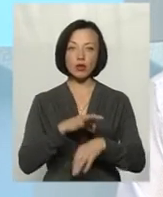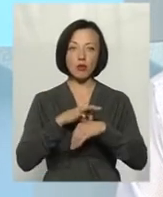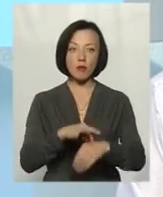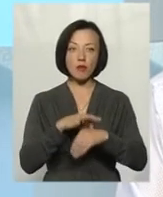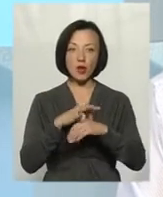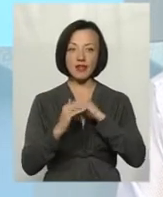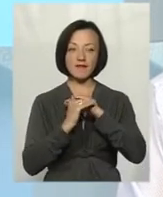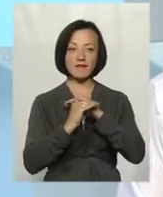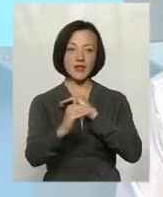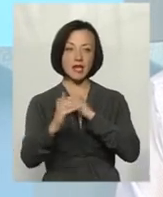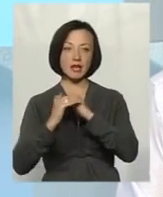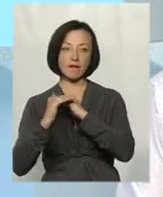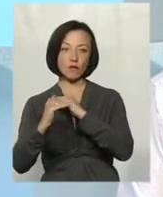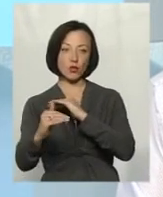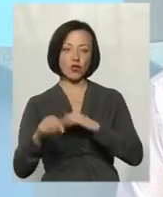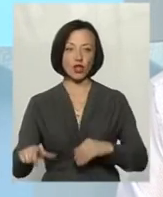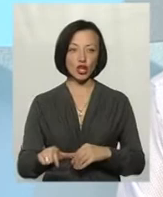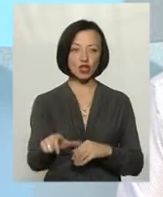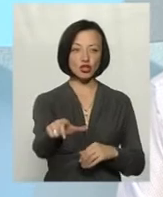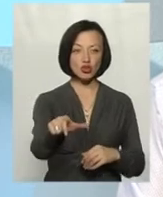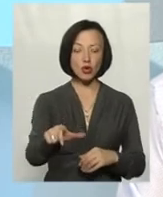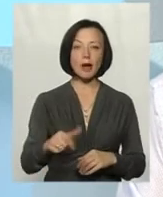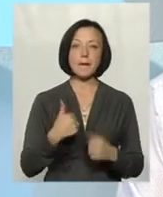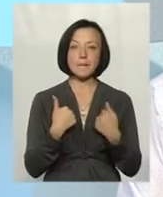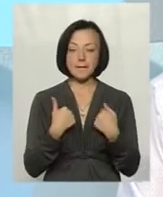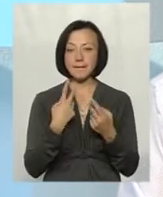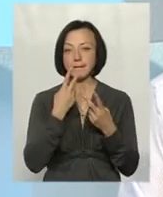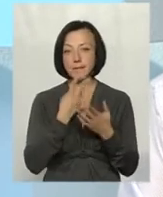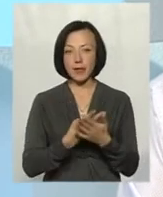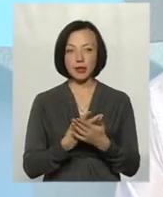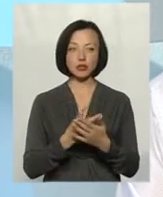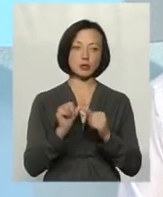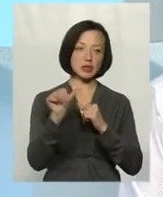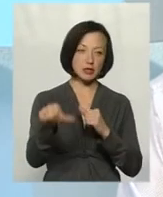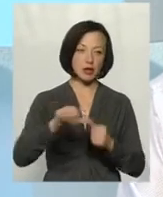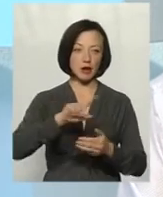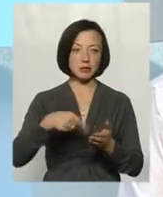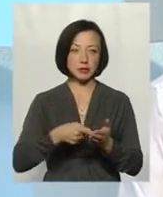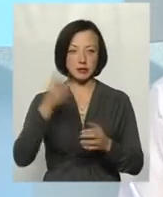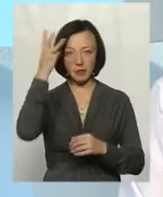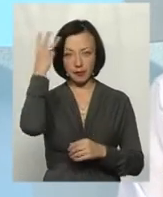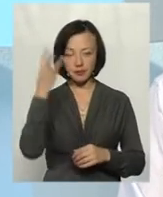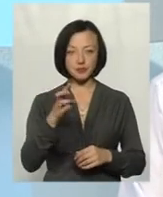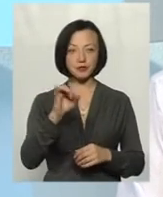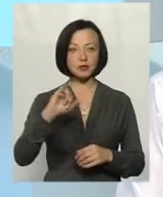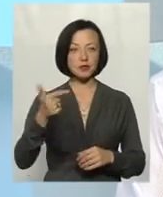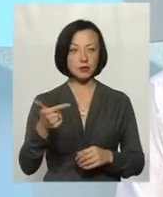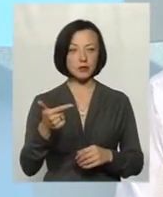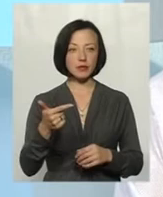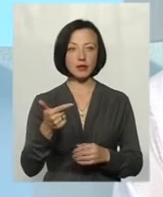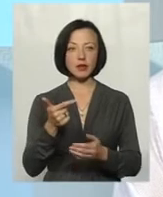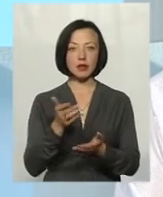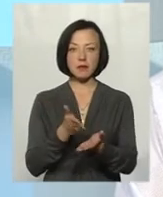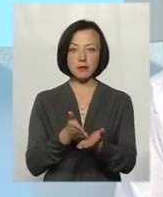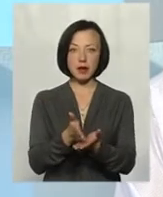з вирівнювання рісла річок, і ми бачимо і за містом Хмельницьким, як Південний Буг, просто як така пряма екстрона